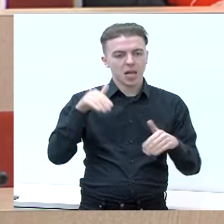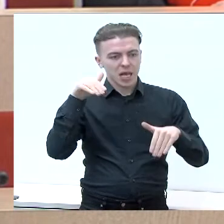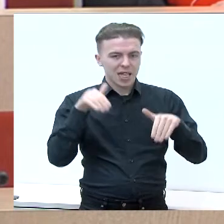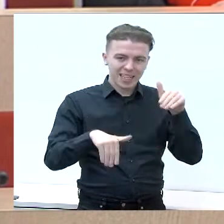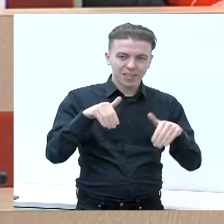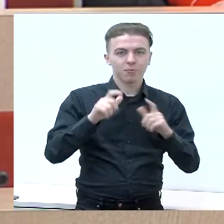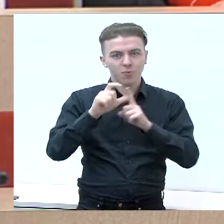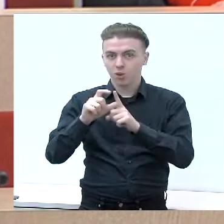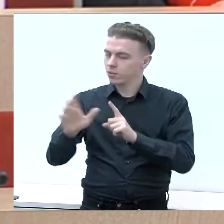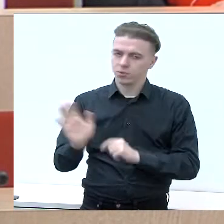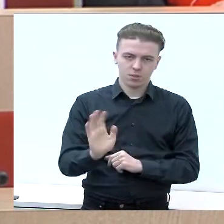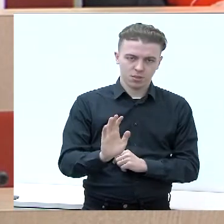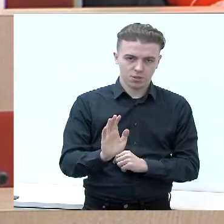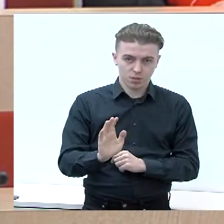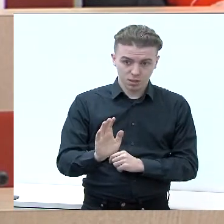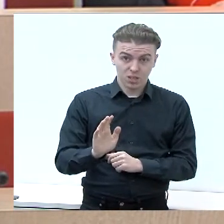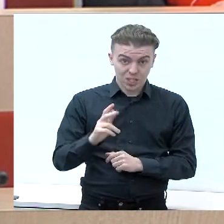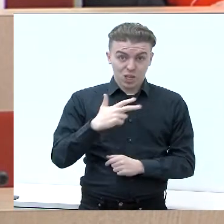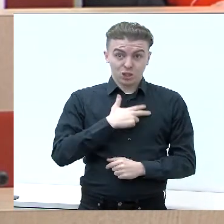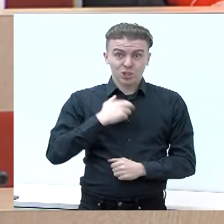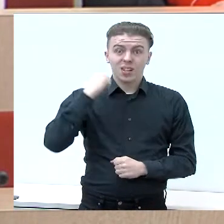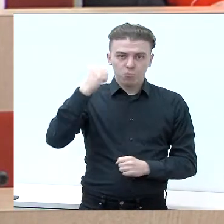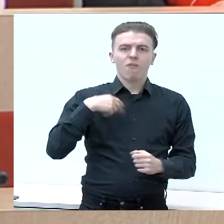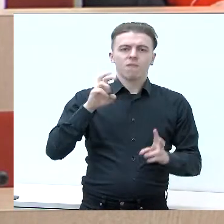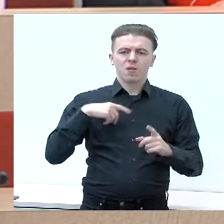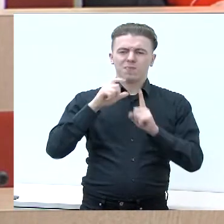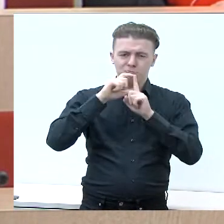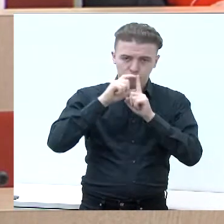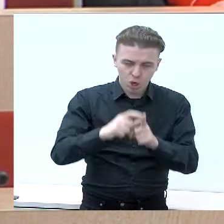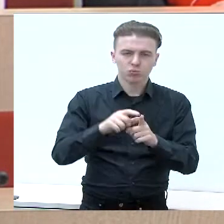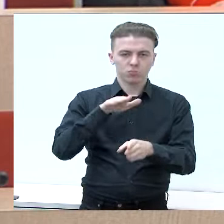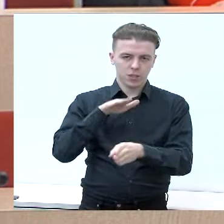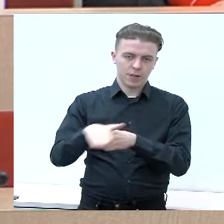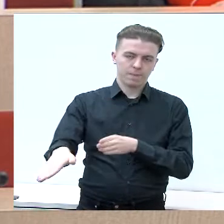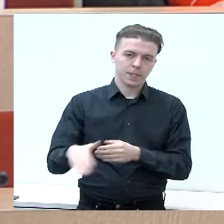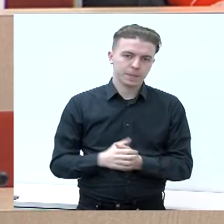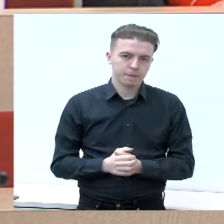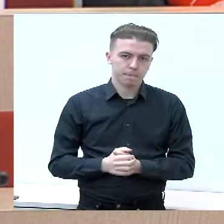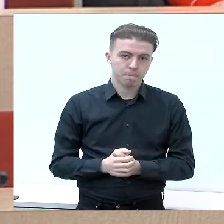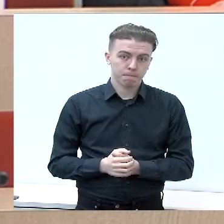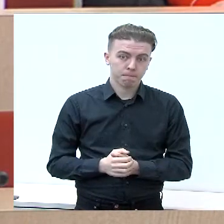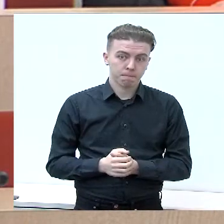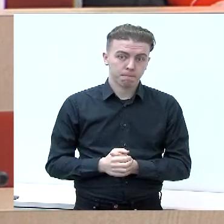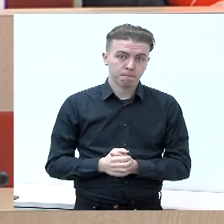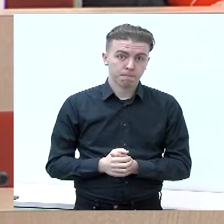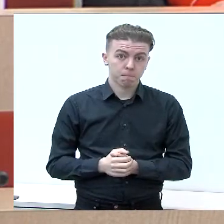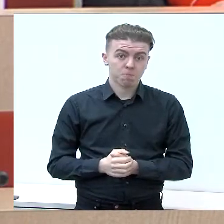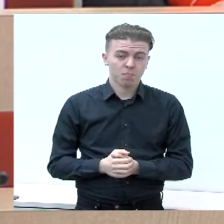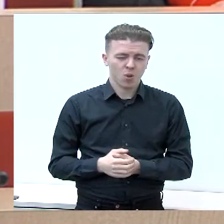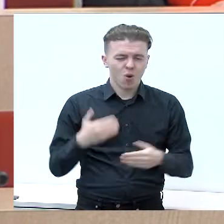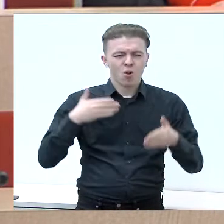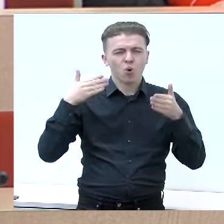lozungai. Tai yra Kalvarijos Socialdemokratų pasižadėjimas Kalvarijos krašto žmonėms. O jeigu taip konkrečiau, tai